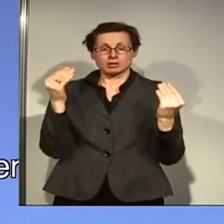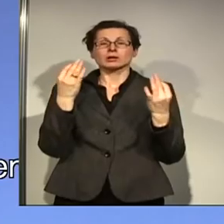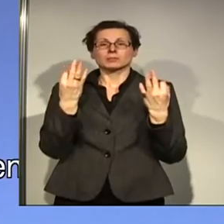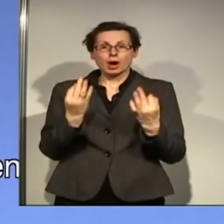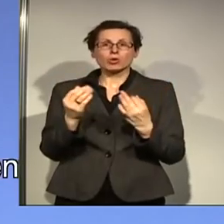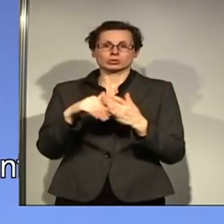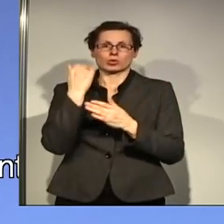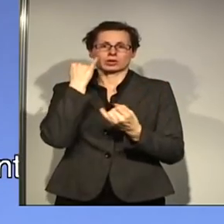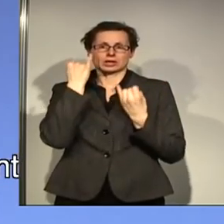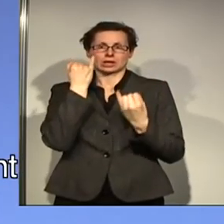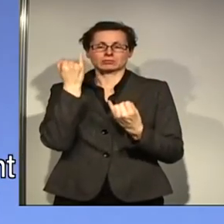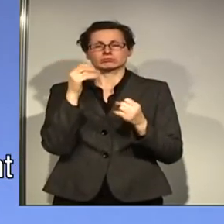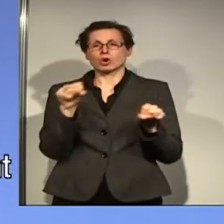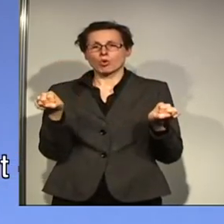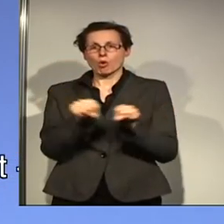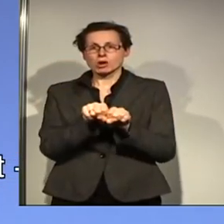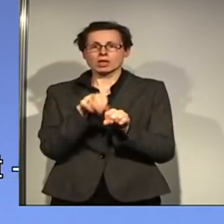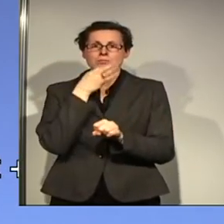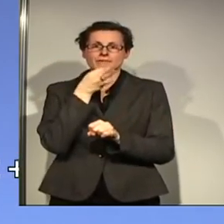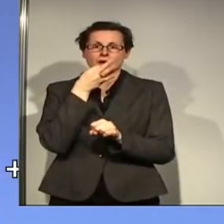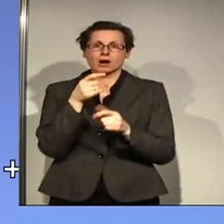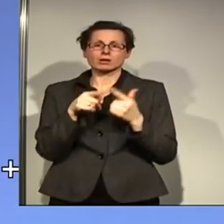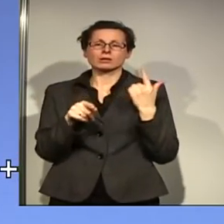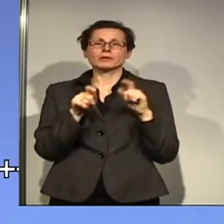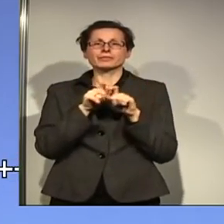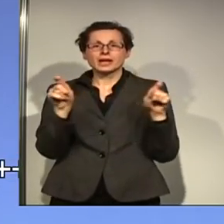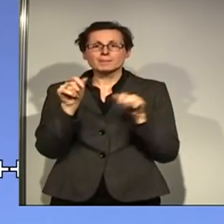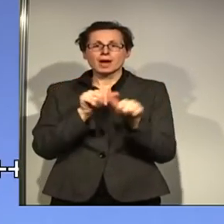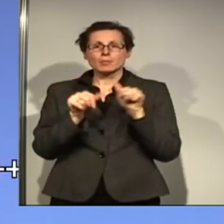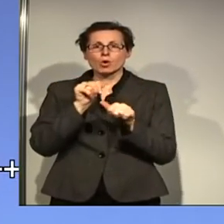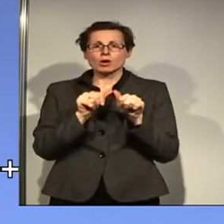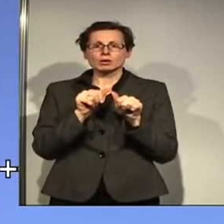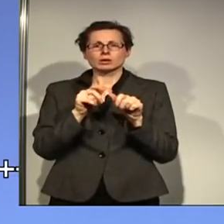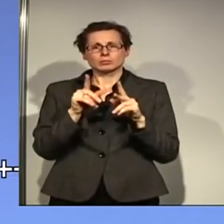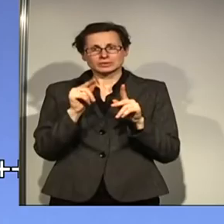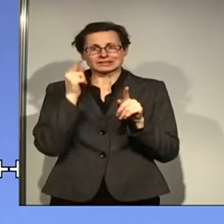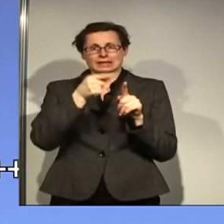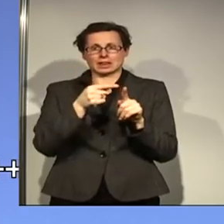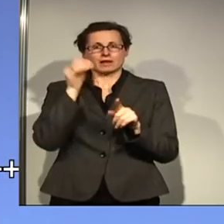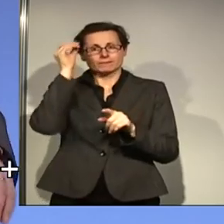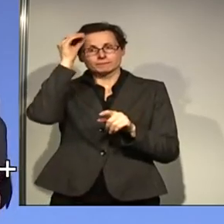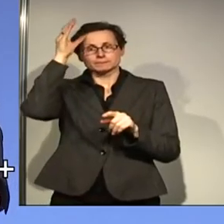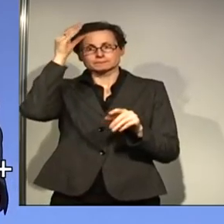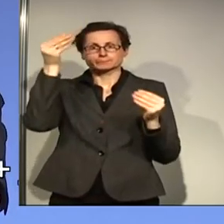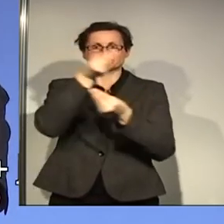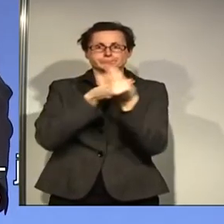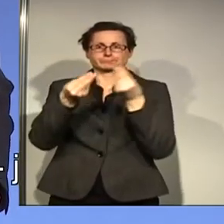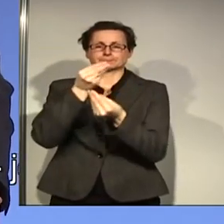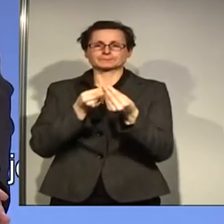Online-Befragung, Themenlabore, alles was dabei hilft, das Wissen und die Kompetenz unserer Mitglieder zu nutzen.